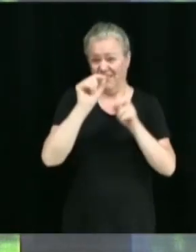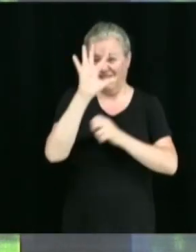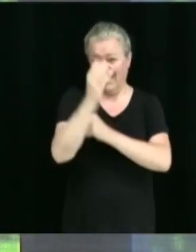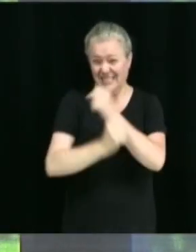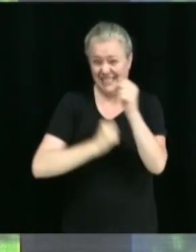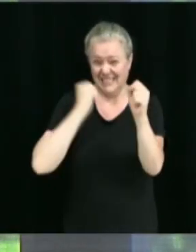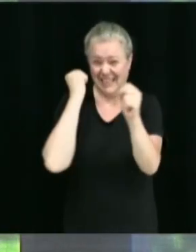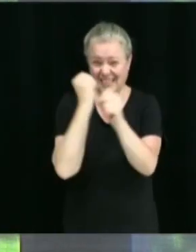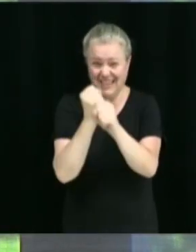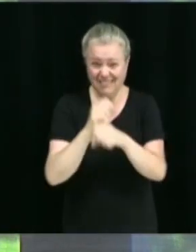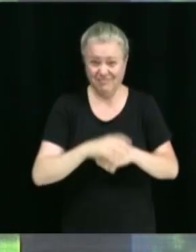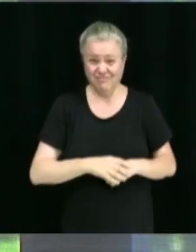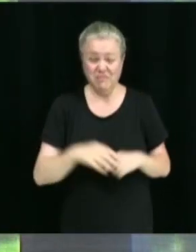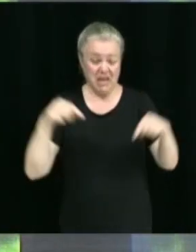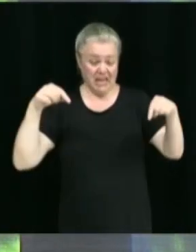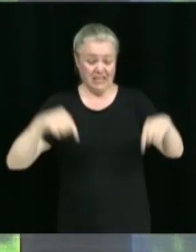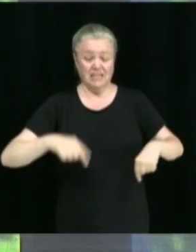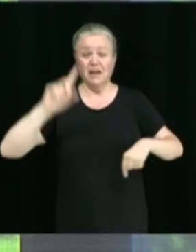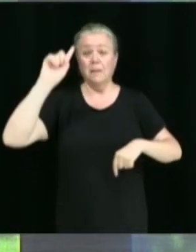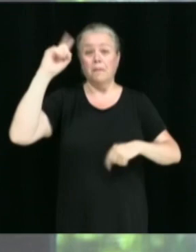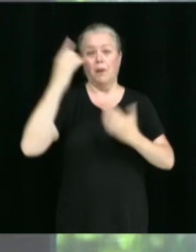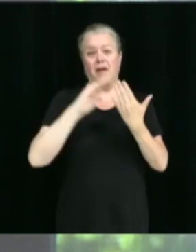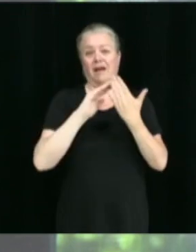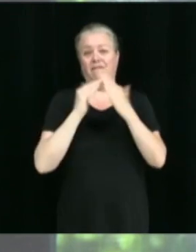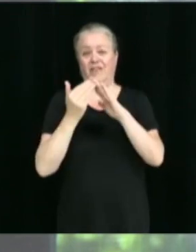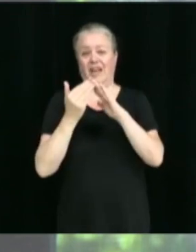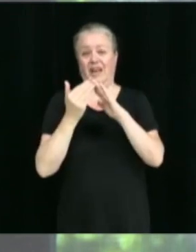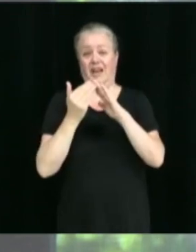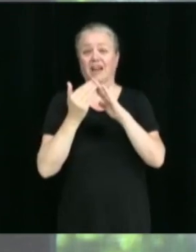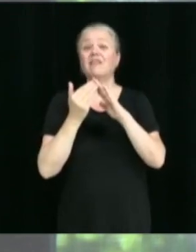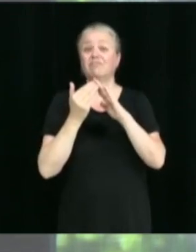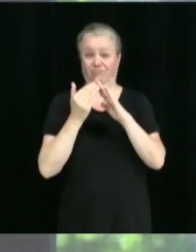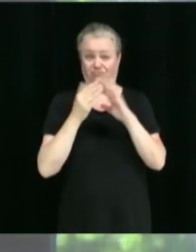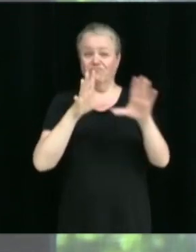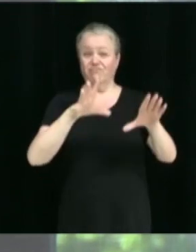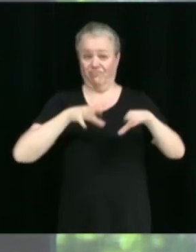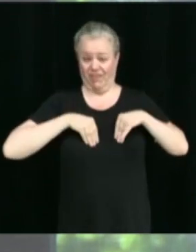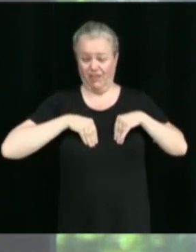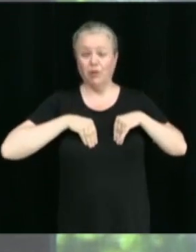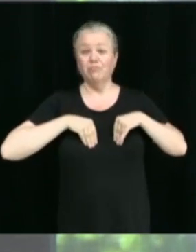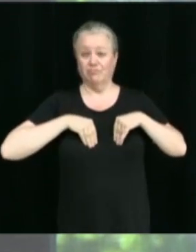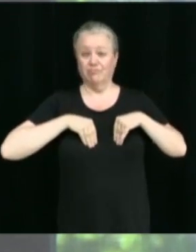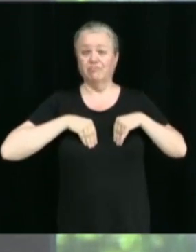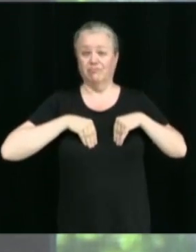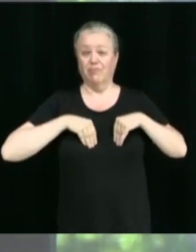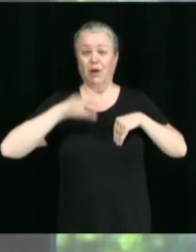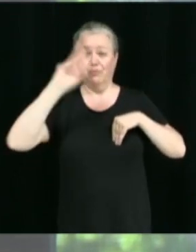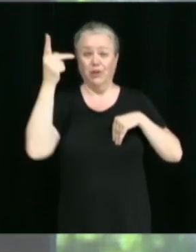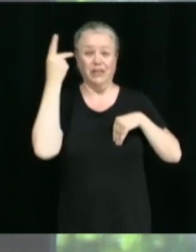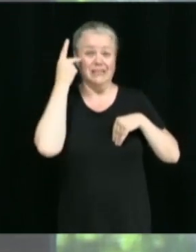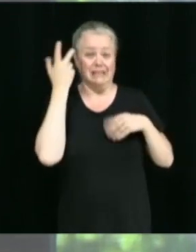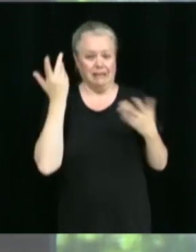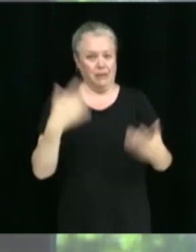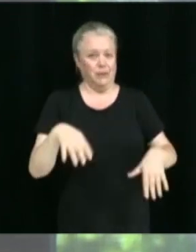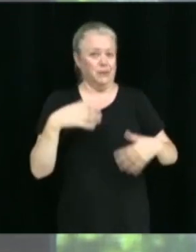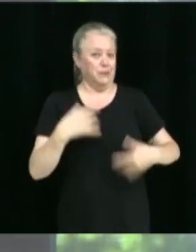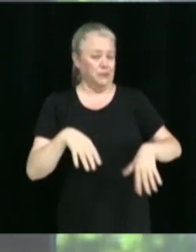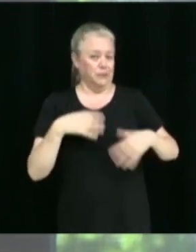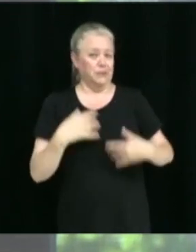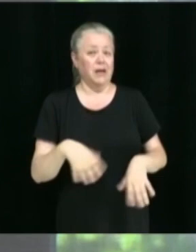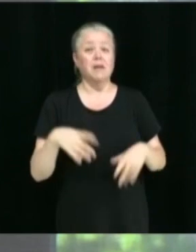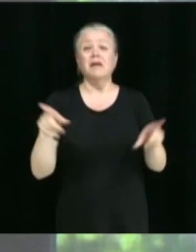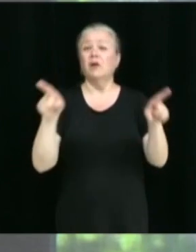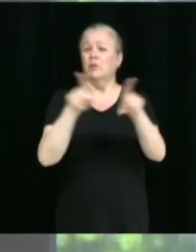ville à se doter d'une telle politique avec nos partenaires du communautaire, mais qu'on parle aussi de tous les investissements qu'on fait